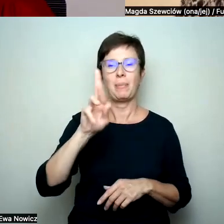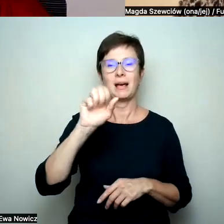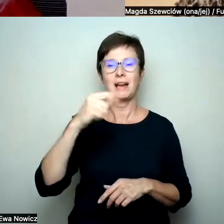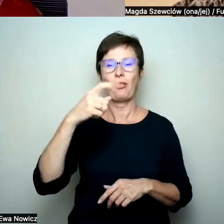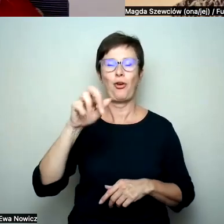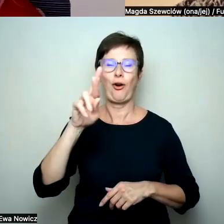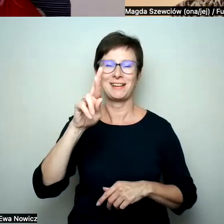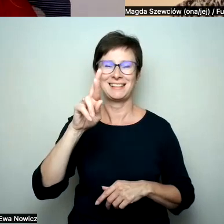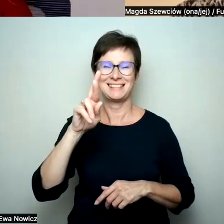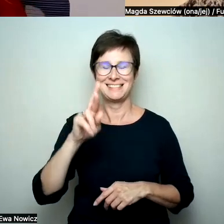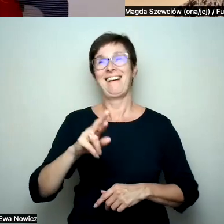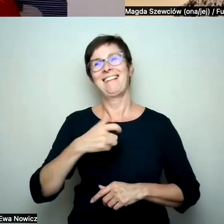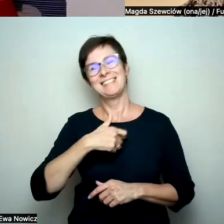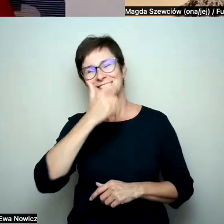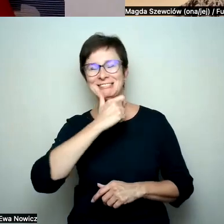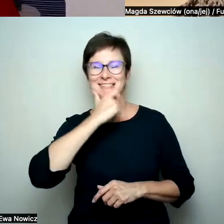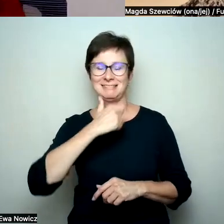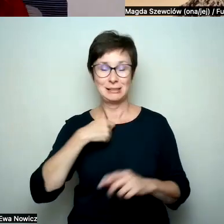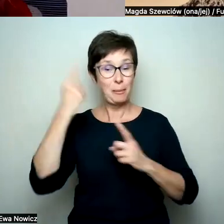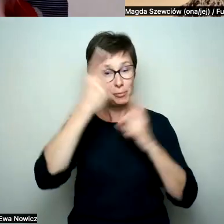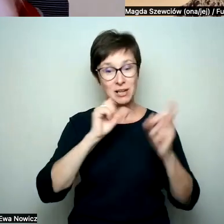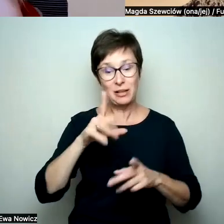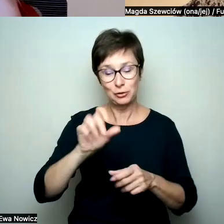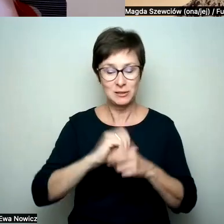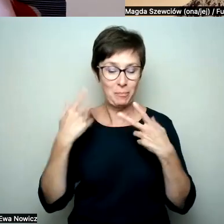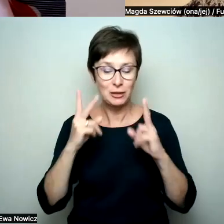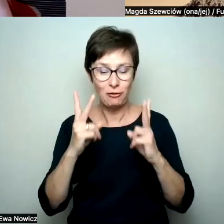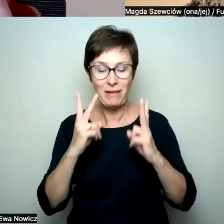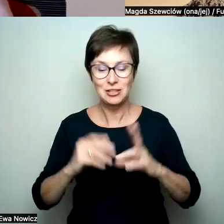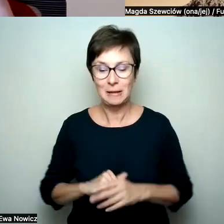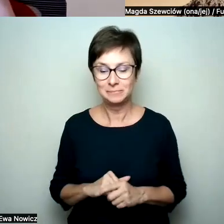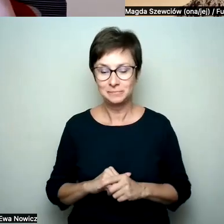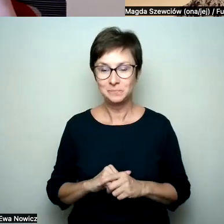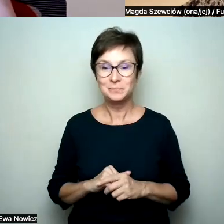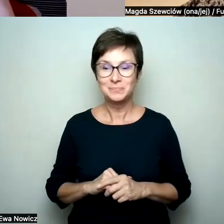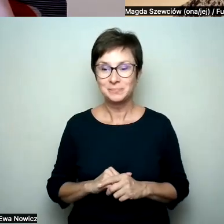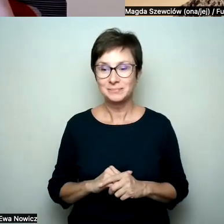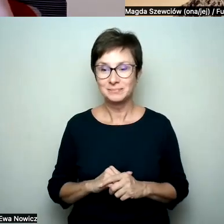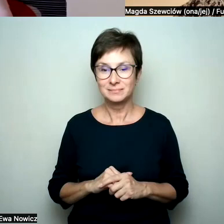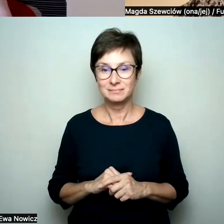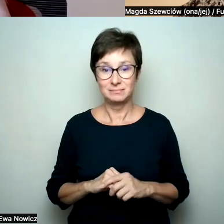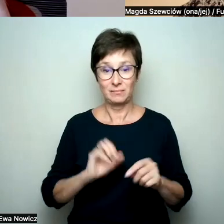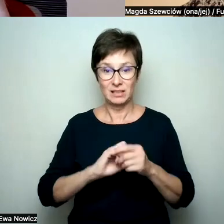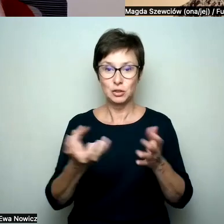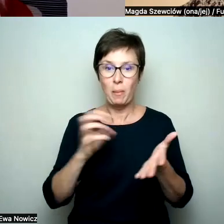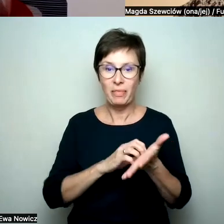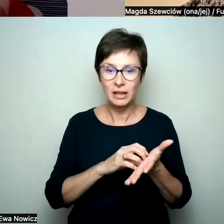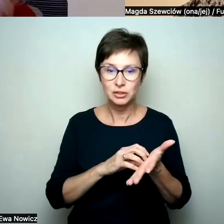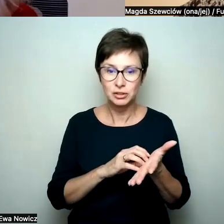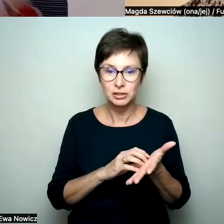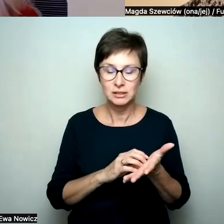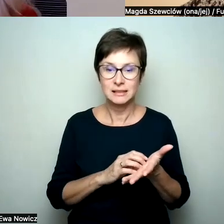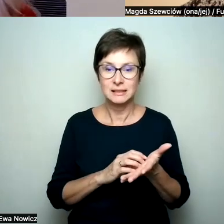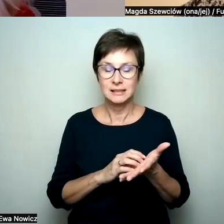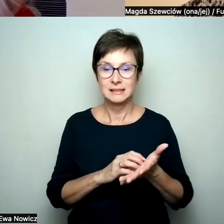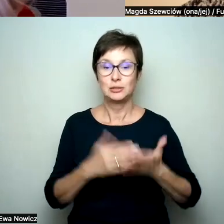Więc tak, myślę, że to też jest ważne. Mamy tutaj komentarz. Dziękuję